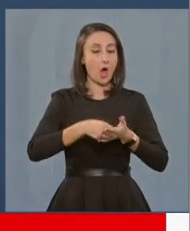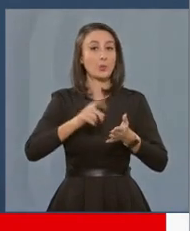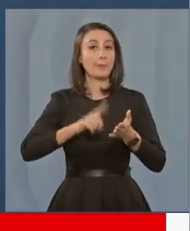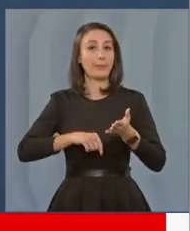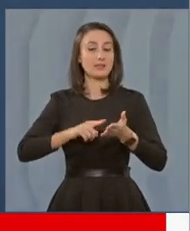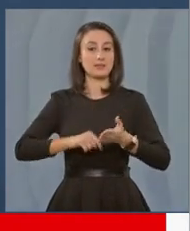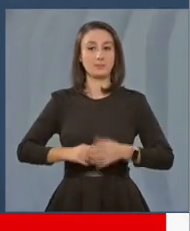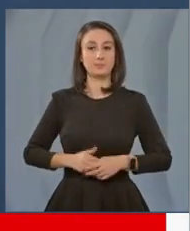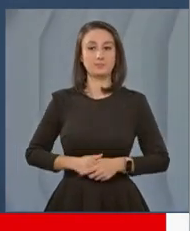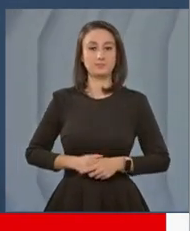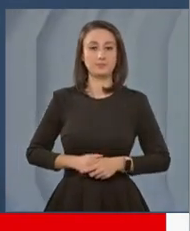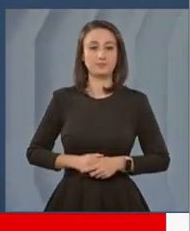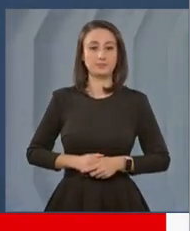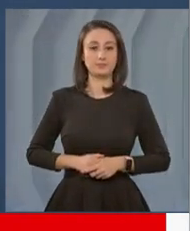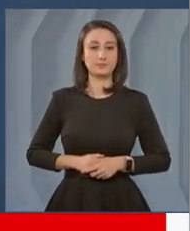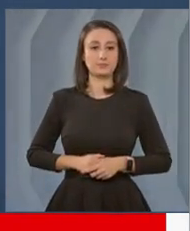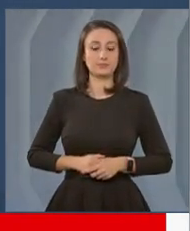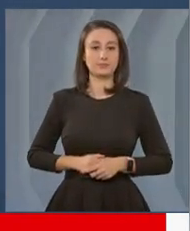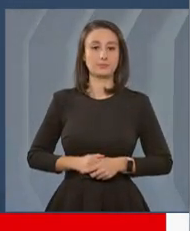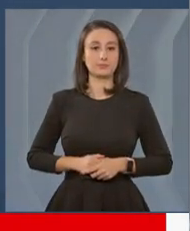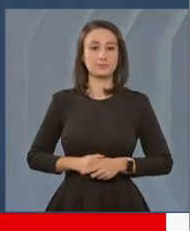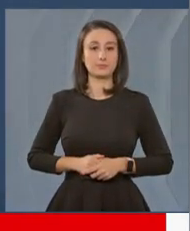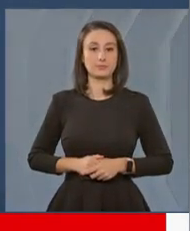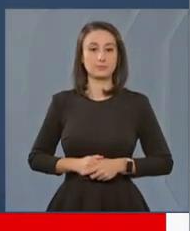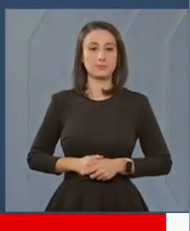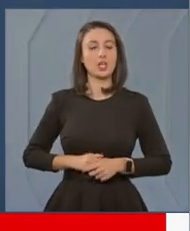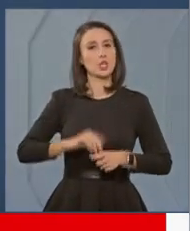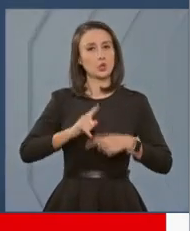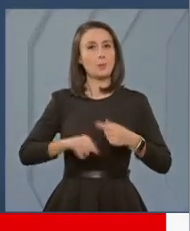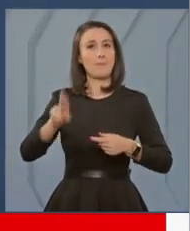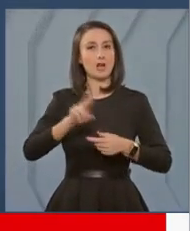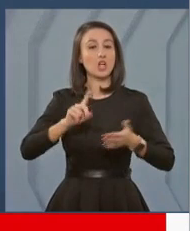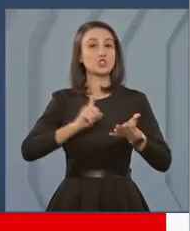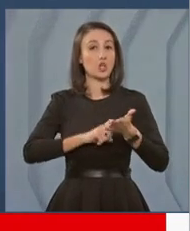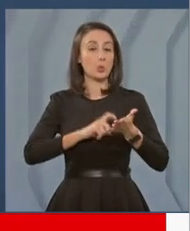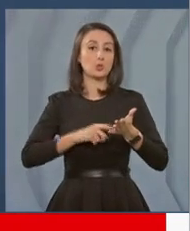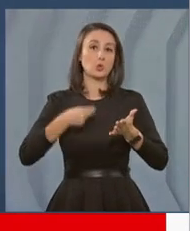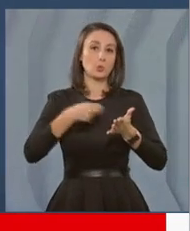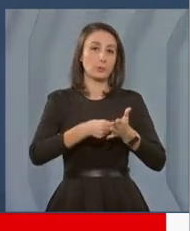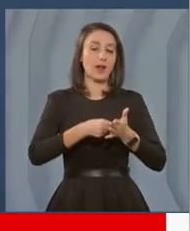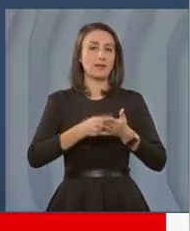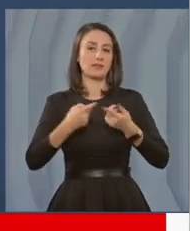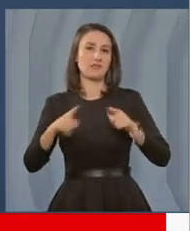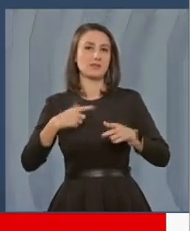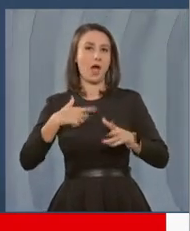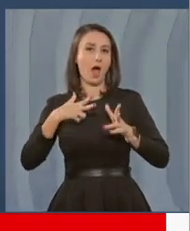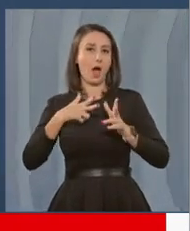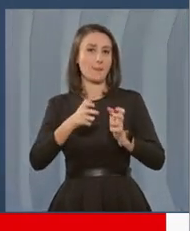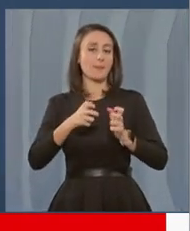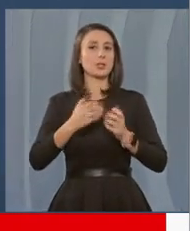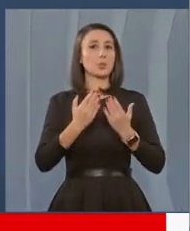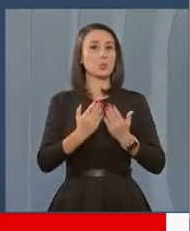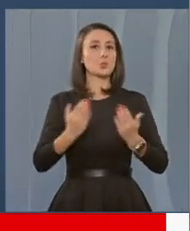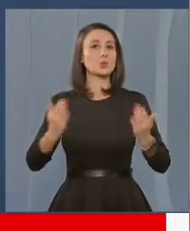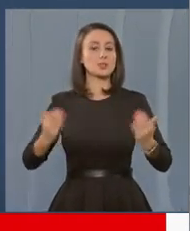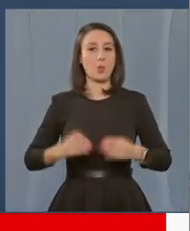pensii, pentru a fi ulterior recerute în vederea cu achiziției de armamente de muzeu.